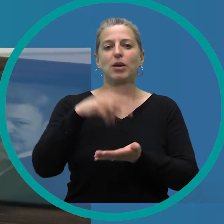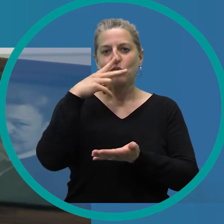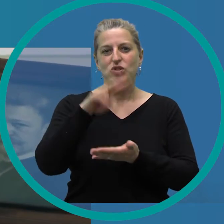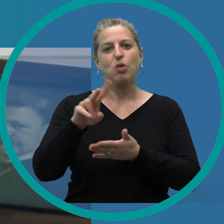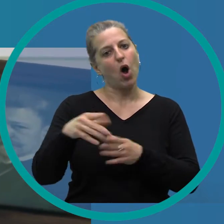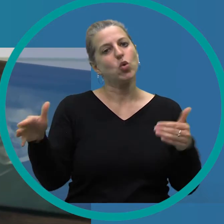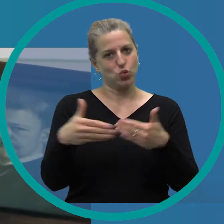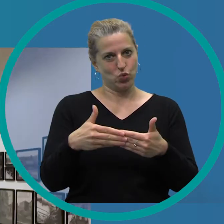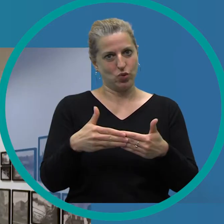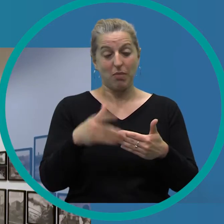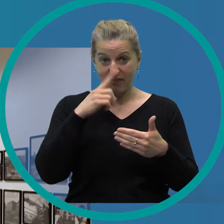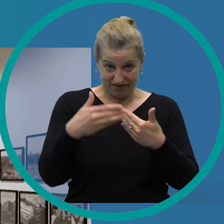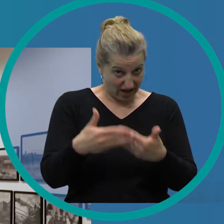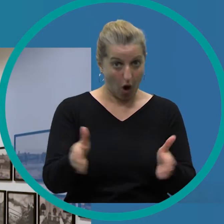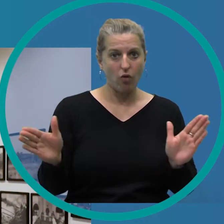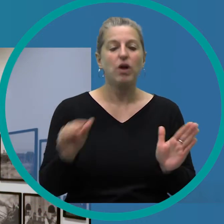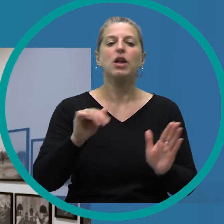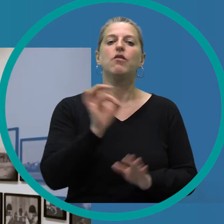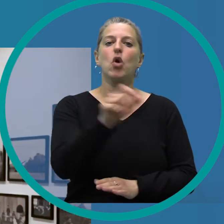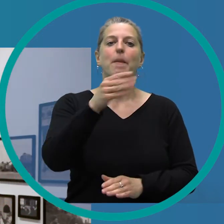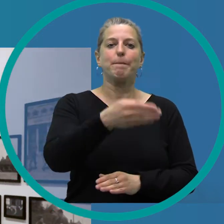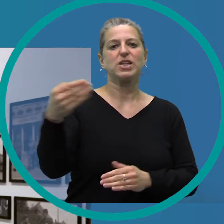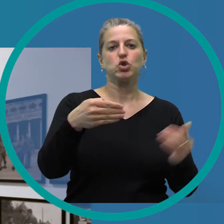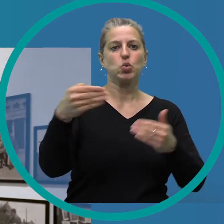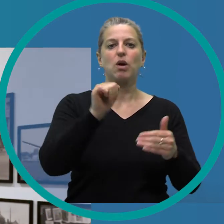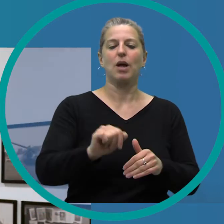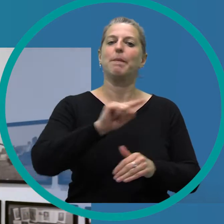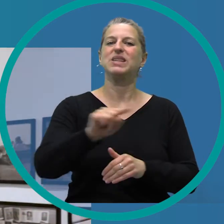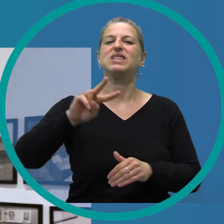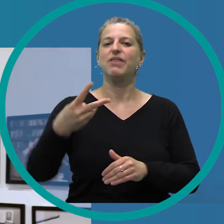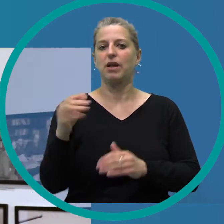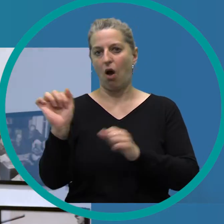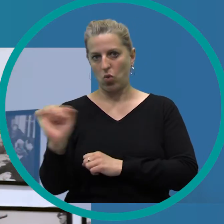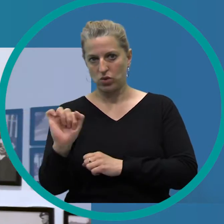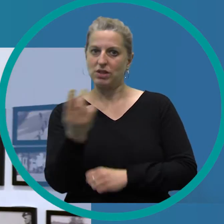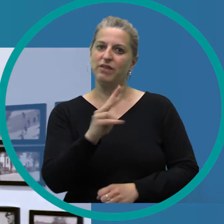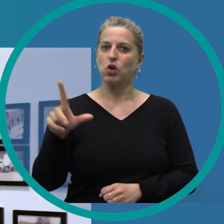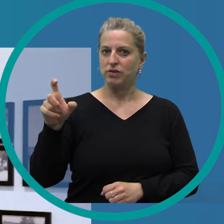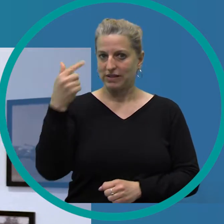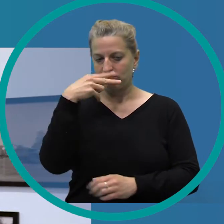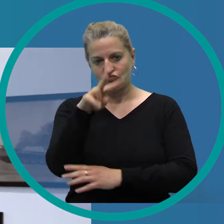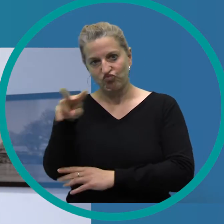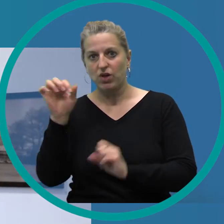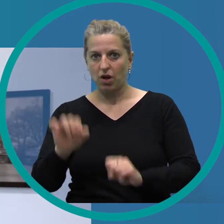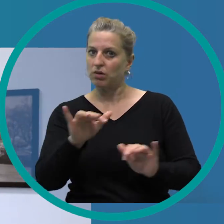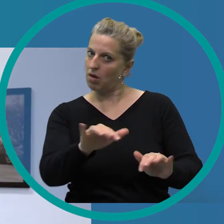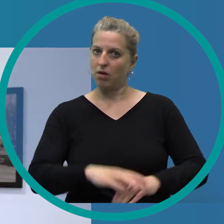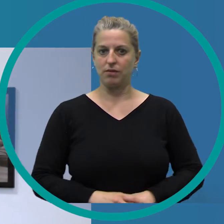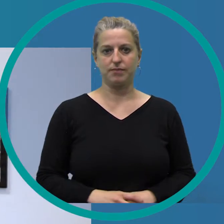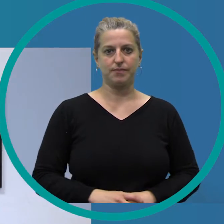Sobald diese aufgehoben werden, wird die Ausstellung für Besucherinnen und Besucher bis zum 2. August 2020 zugänglich sein.